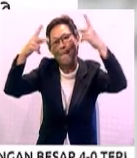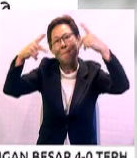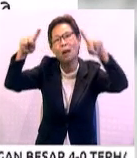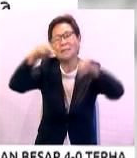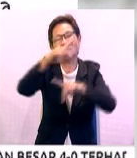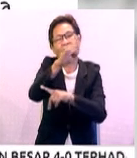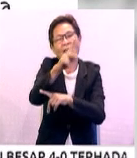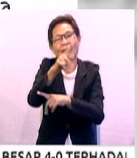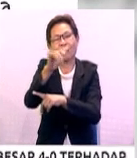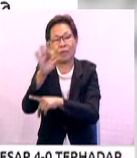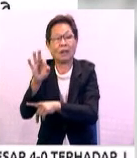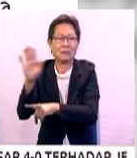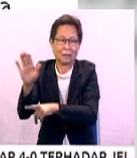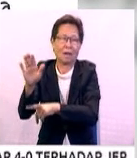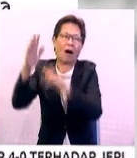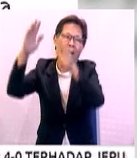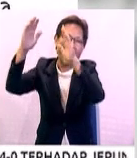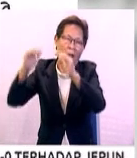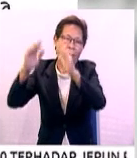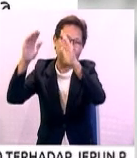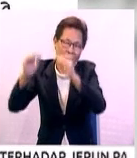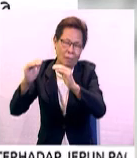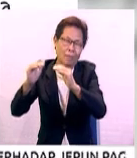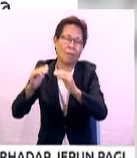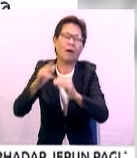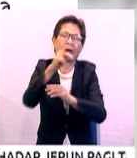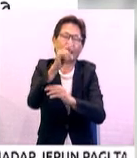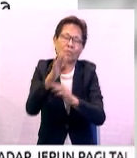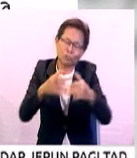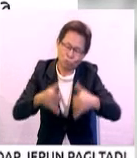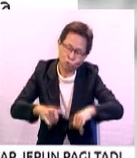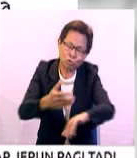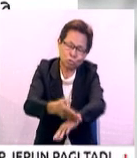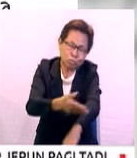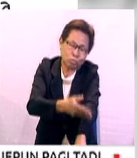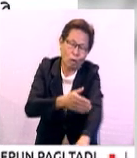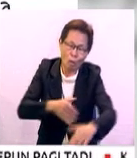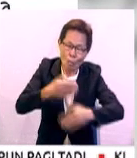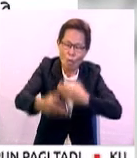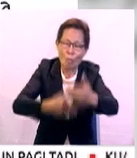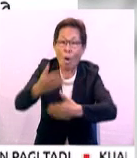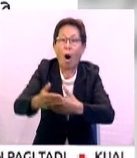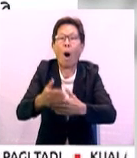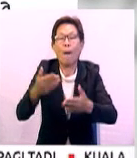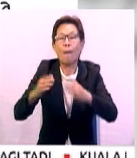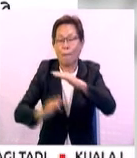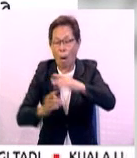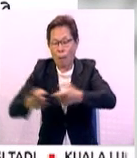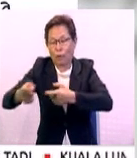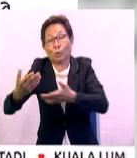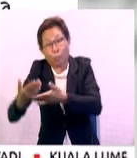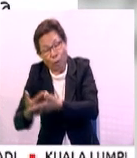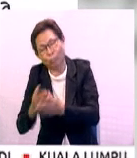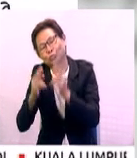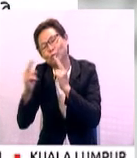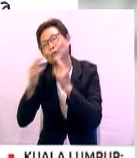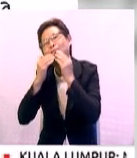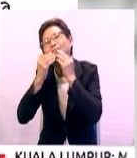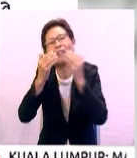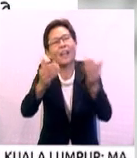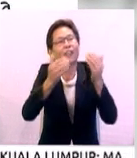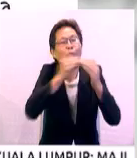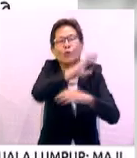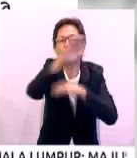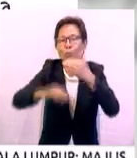Bibi Ramjani berharap Khafa akan terus maju jaya di bawah pengurusan baharu nanti. Bila juga mengucapkan terima kasih